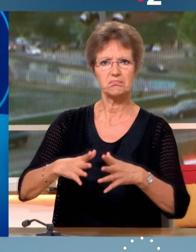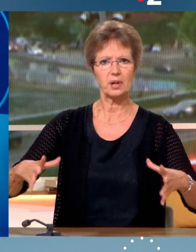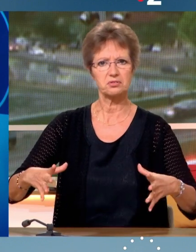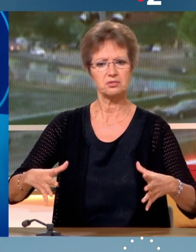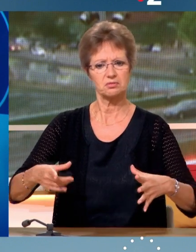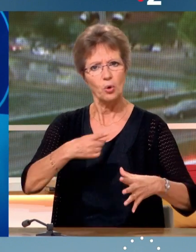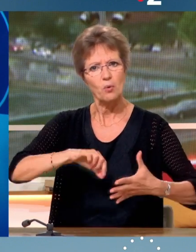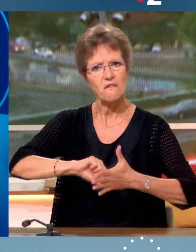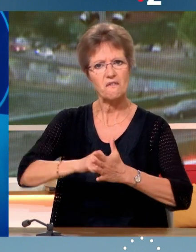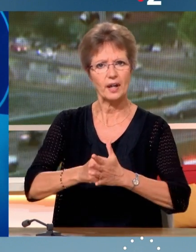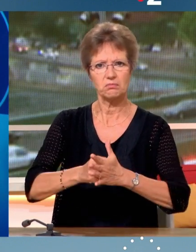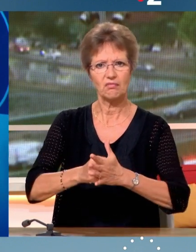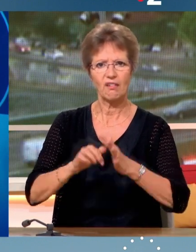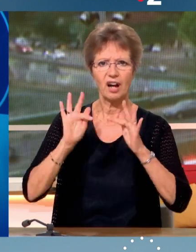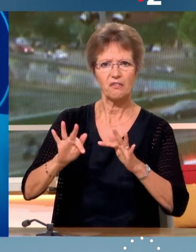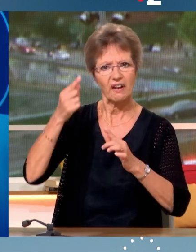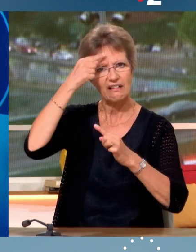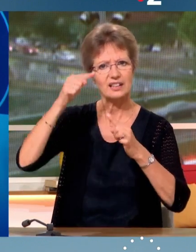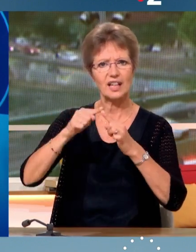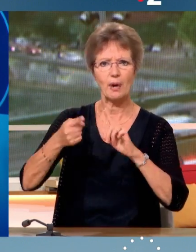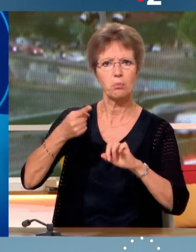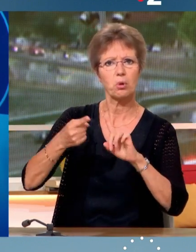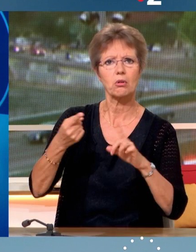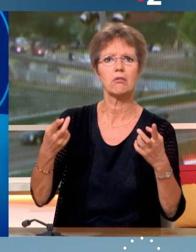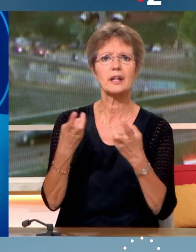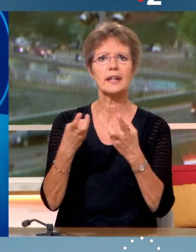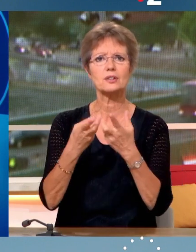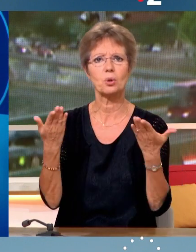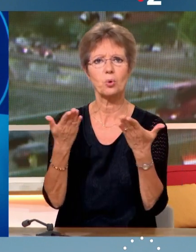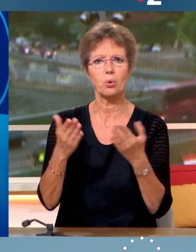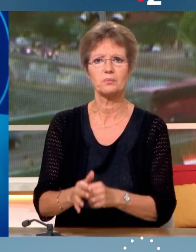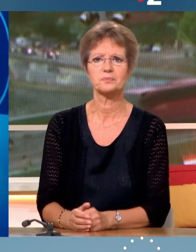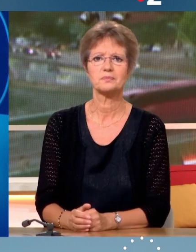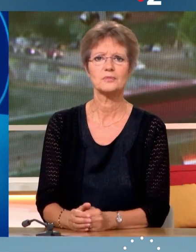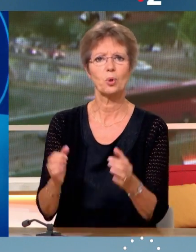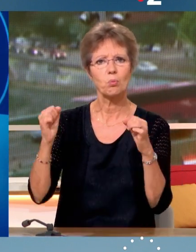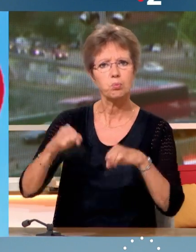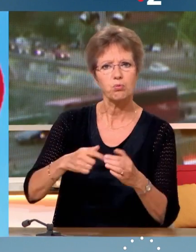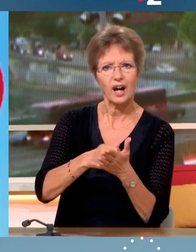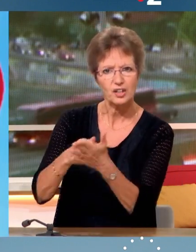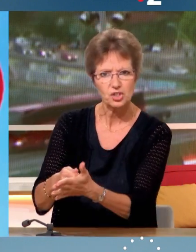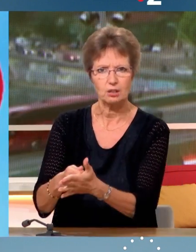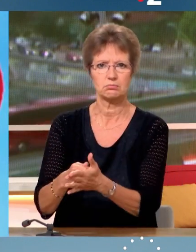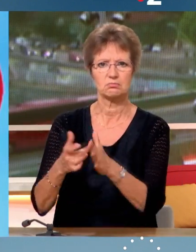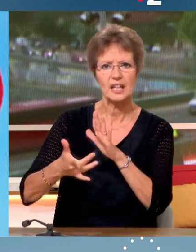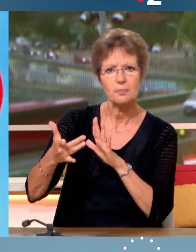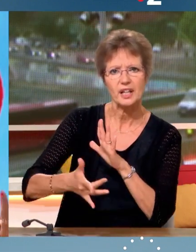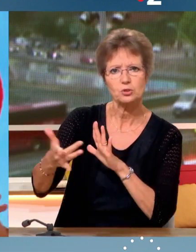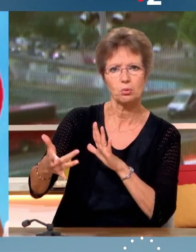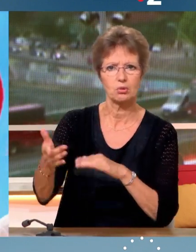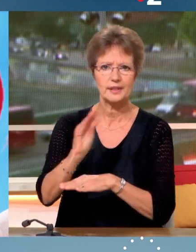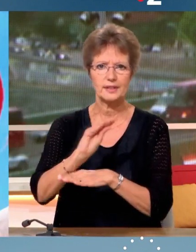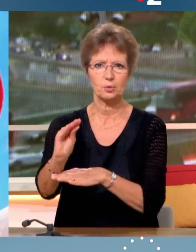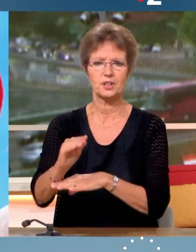tous les points qui nous semblent essentiels. Je prends par exemple les questions de pouvoir d'achat, les questions d'immigration, les questions de sécurité.